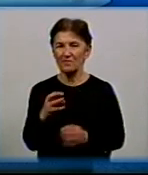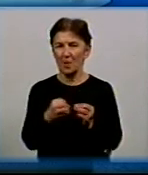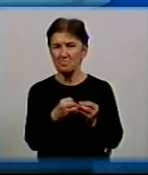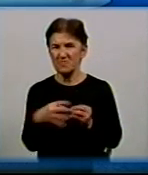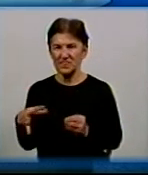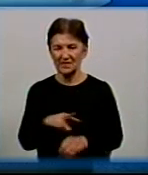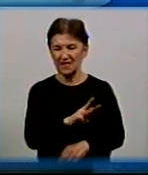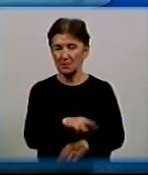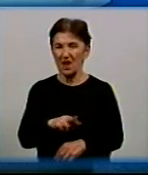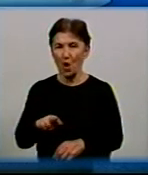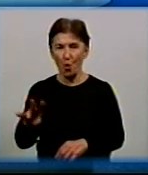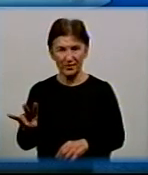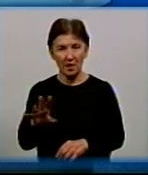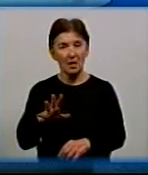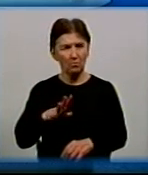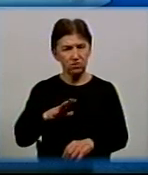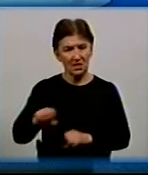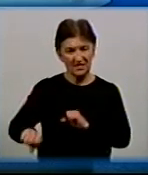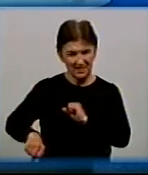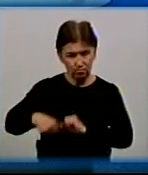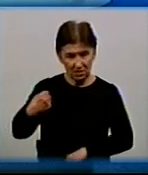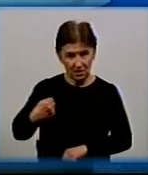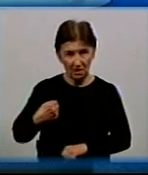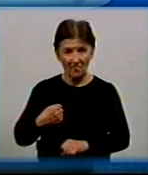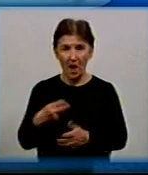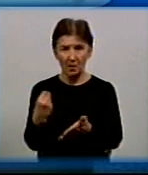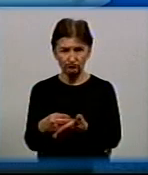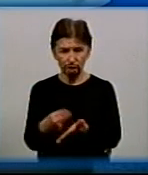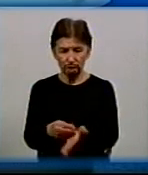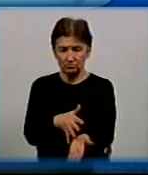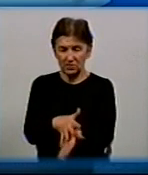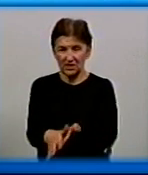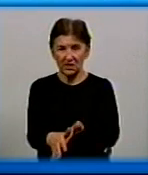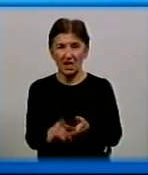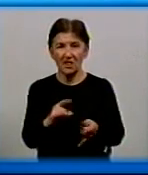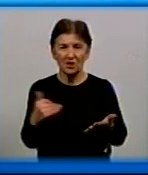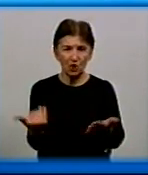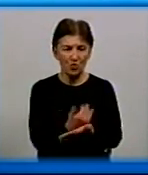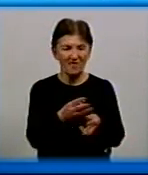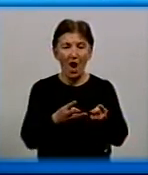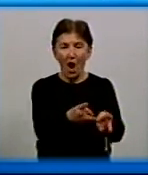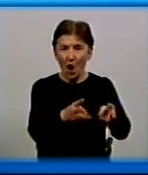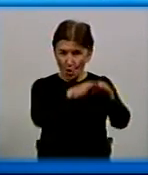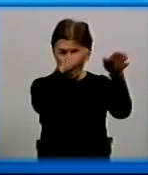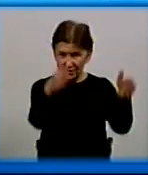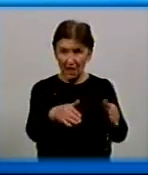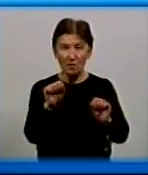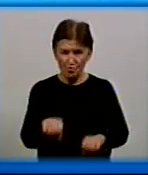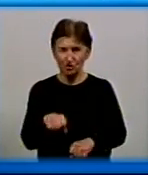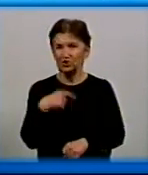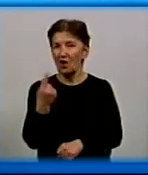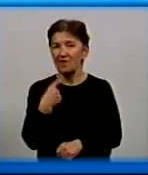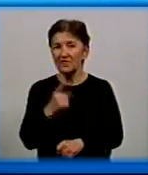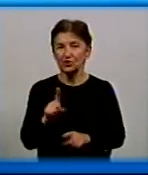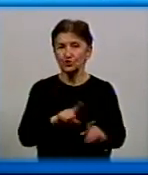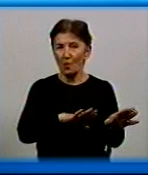збитків, і їх краще вклали в нову котельню, ну і яка коштує ті самі 15 мільйонів. Можна говорити, що вже